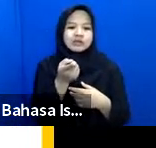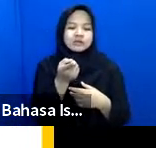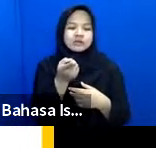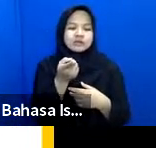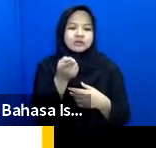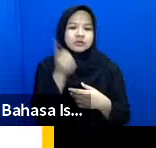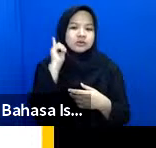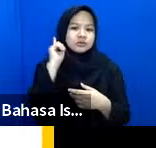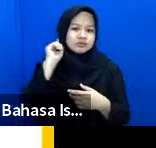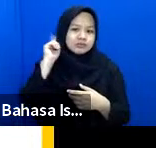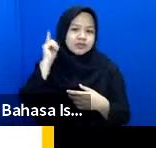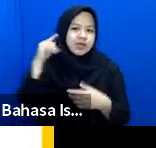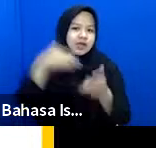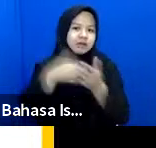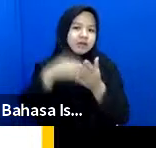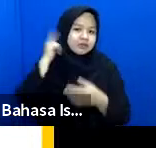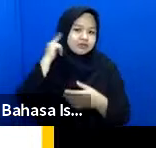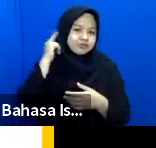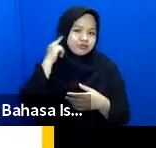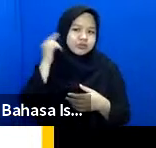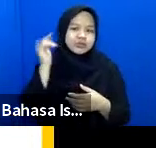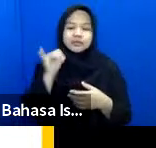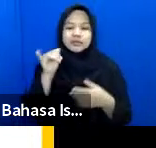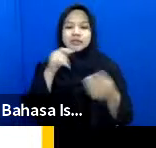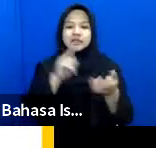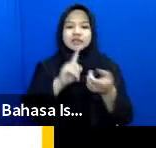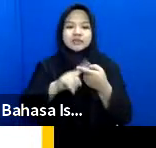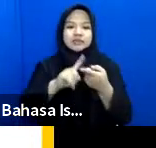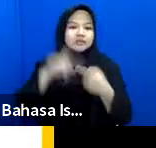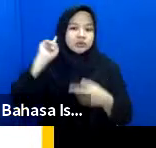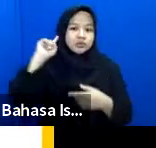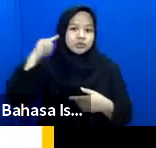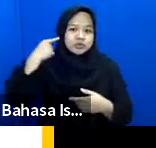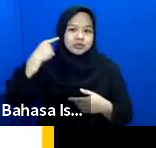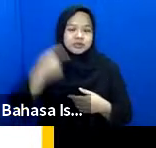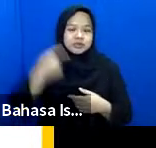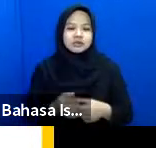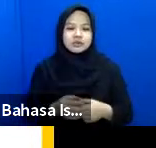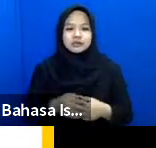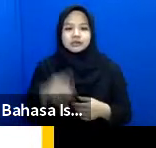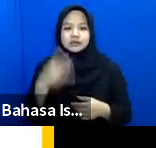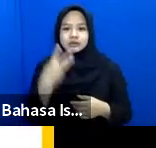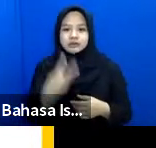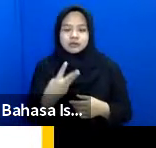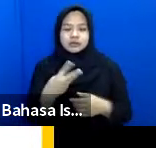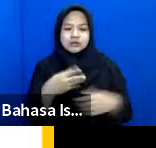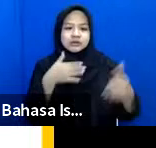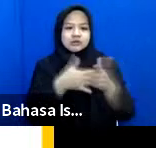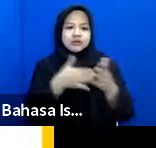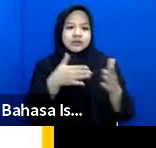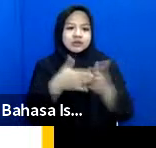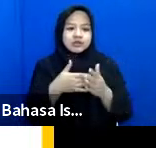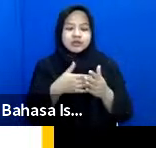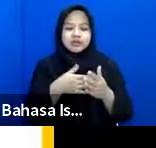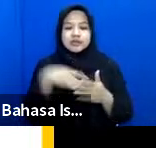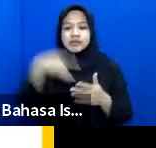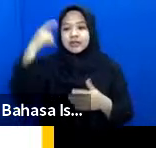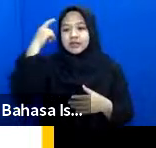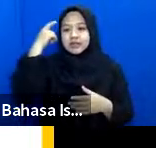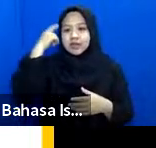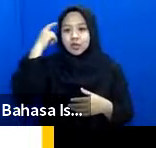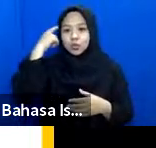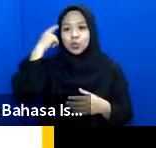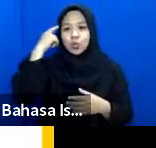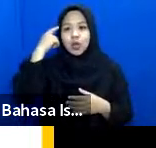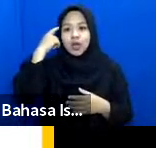pendengaran nambahkan pendengaran seperti teman-teman tuli kemudian yang ketiga keterbatasan fungsi tubuh intelektual